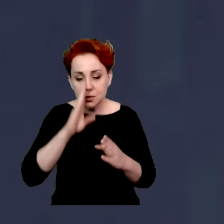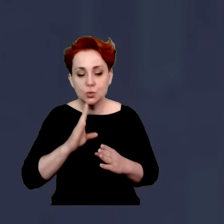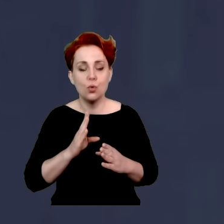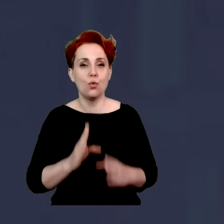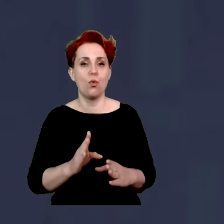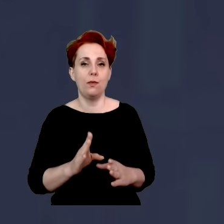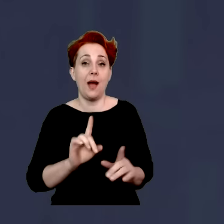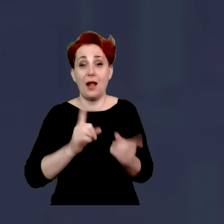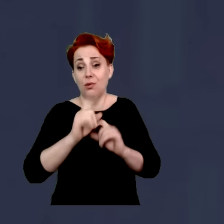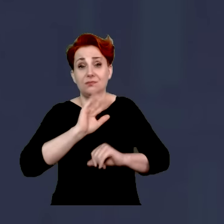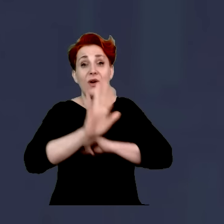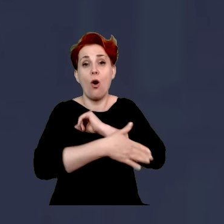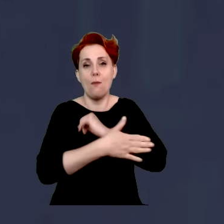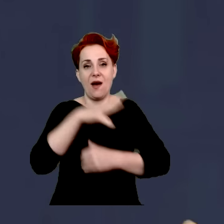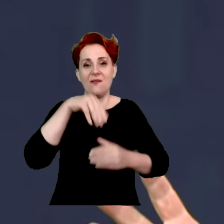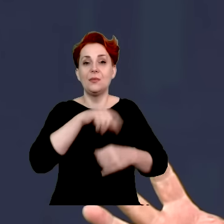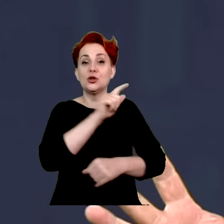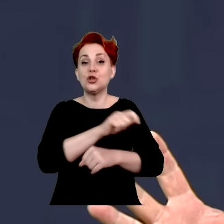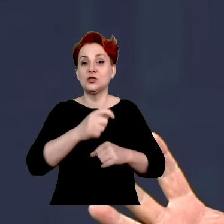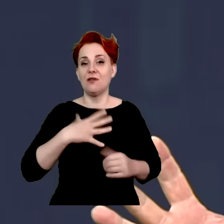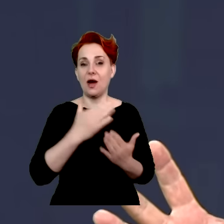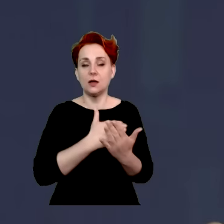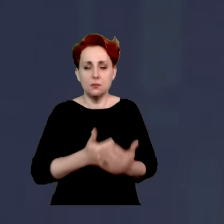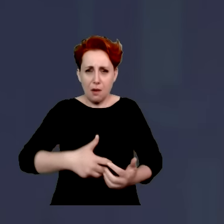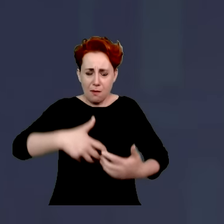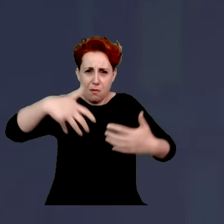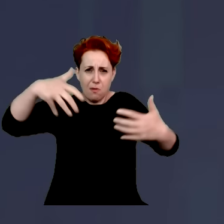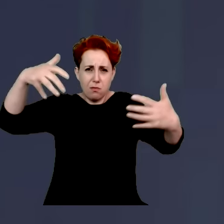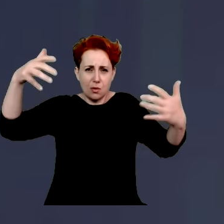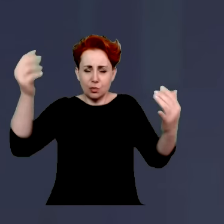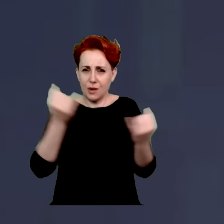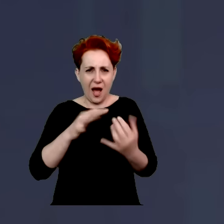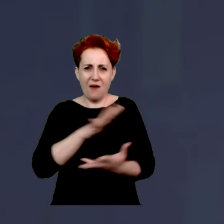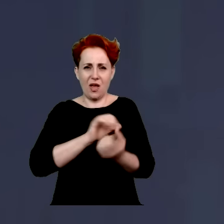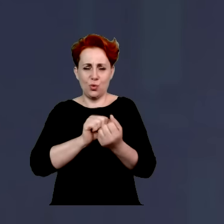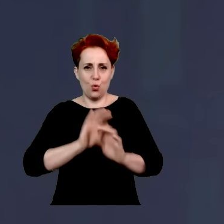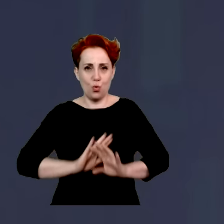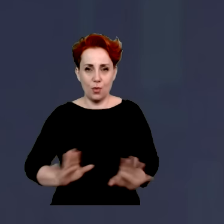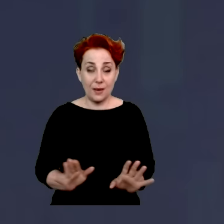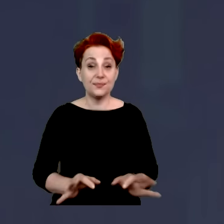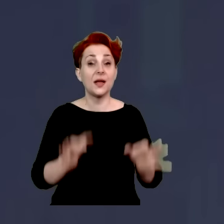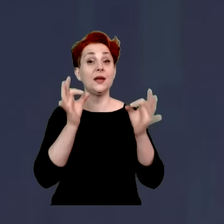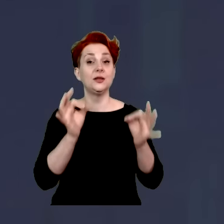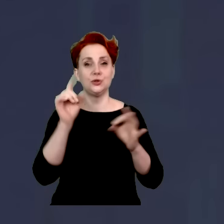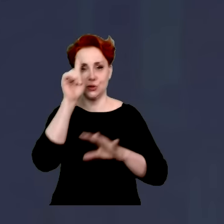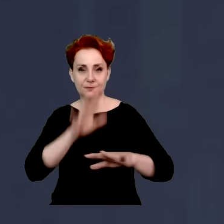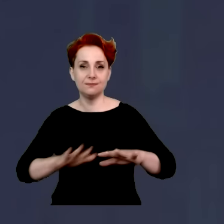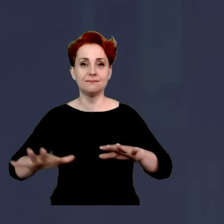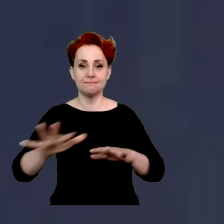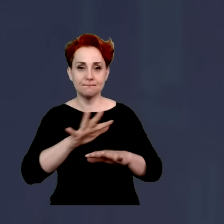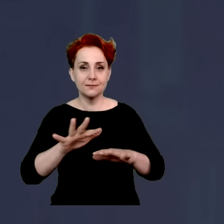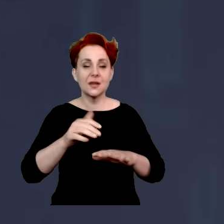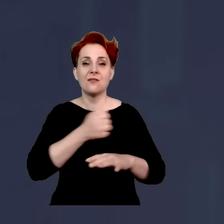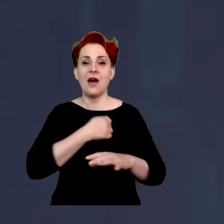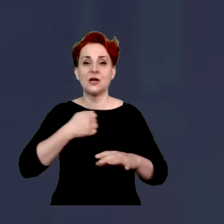czy jest jakby oparta o wartości chrześcijańskiej, to aj waj, co się dzieje? Proszę Państwa, dziś w przestrzeni publicznej warszawski Czerepach